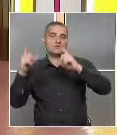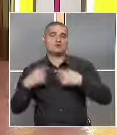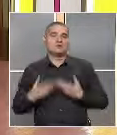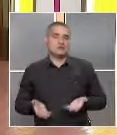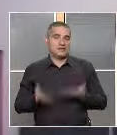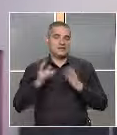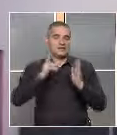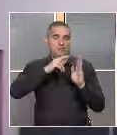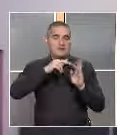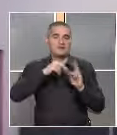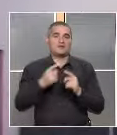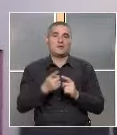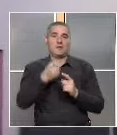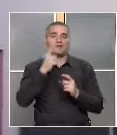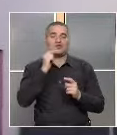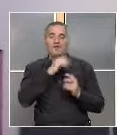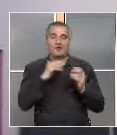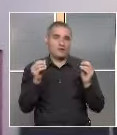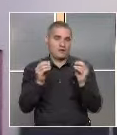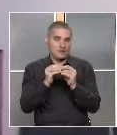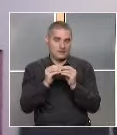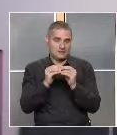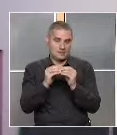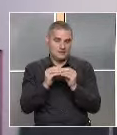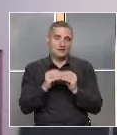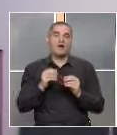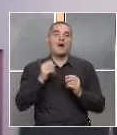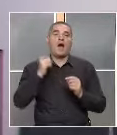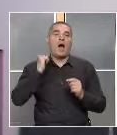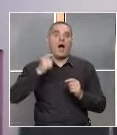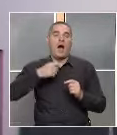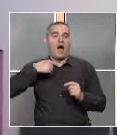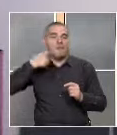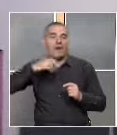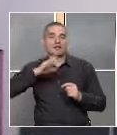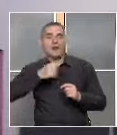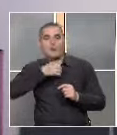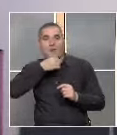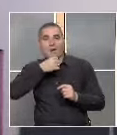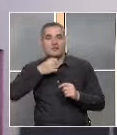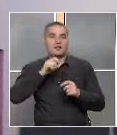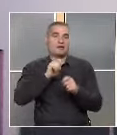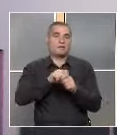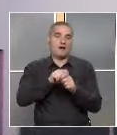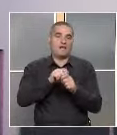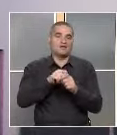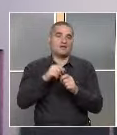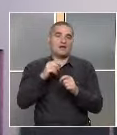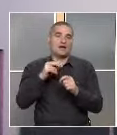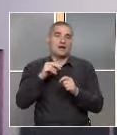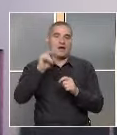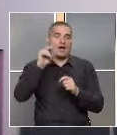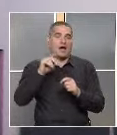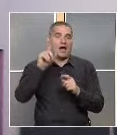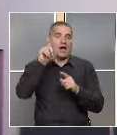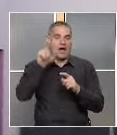ставаме за да боядисваме първото червено яйце. И мамите или бабите ни направят кръст